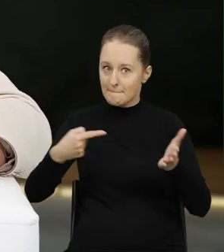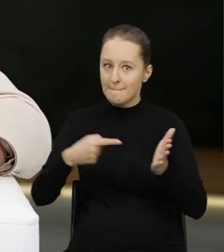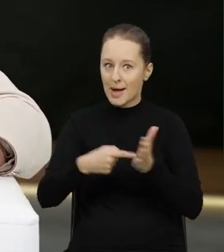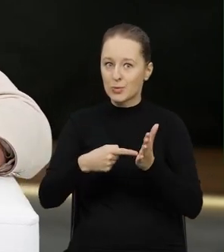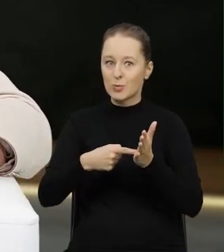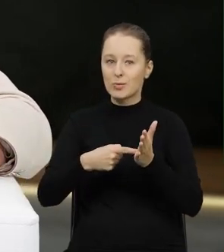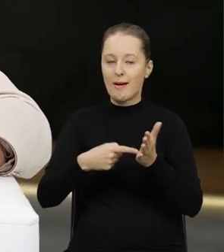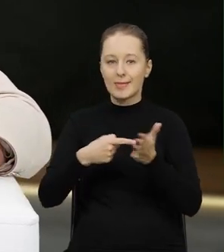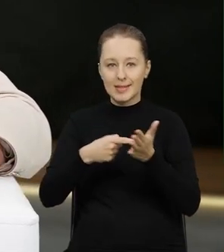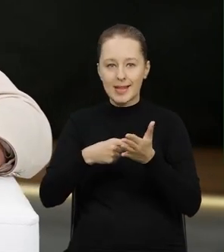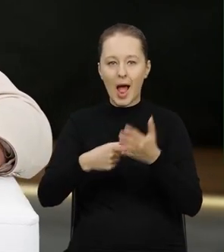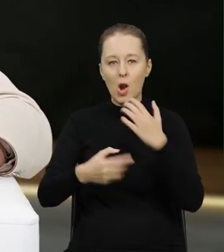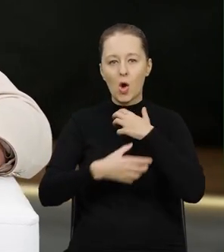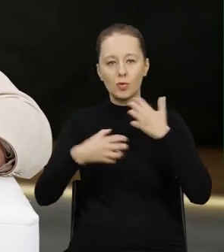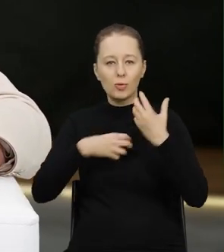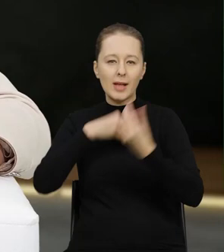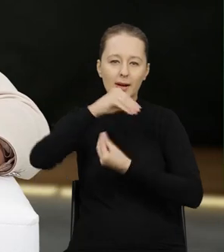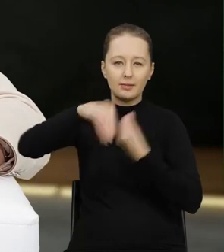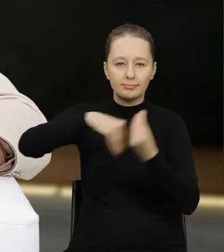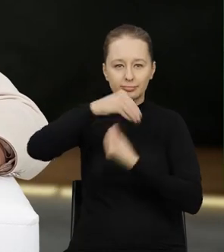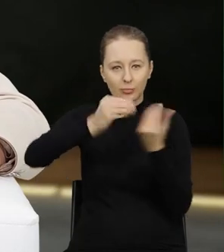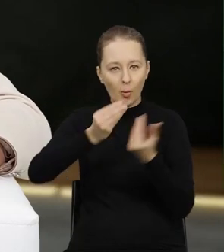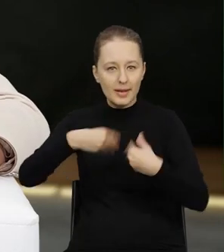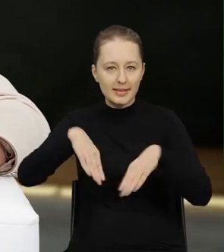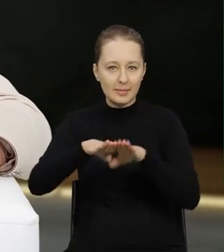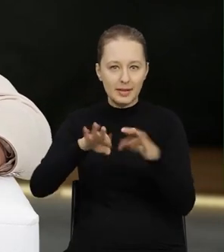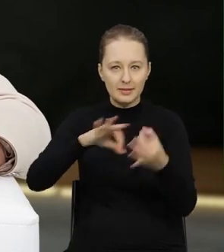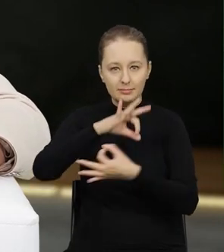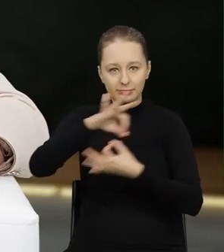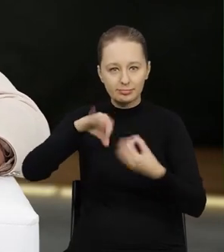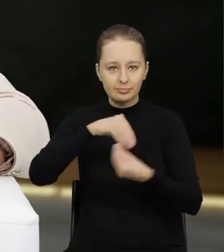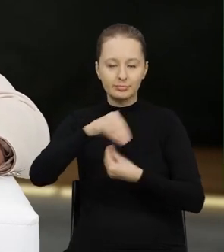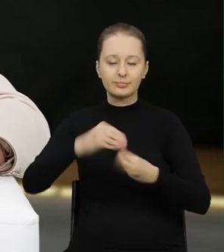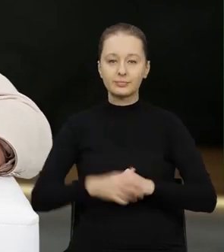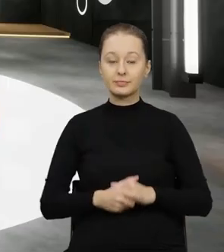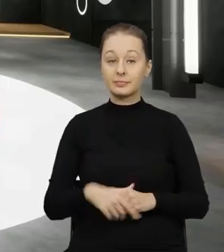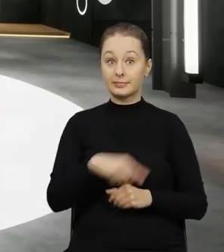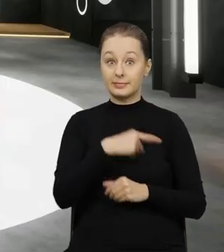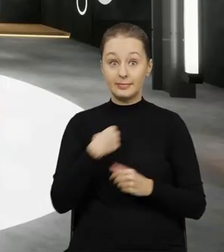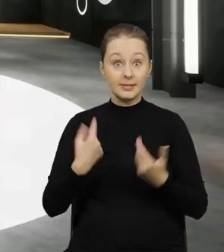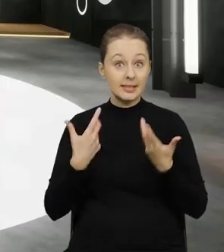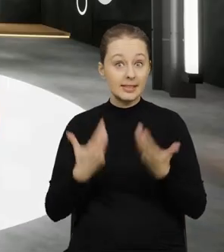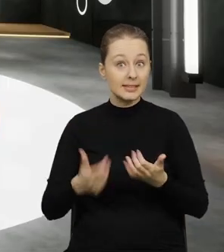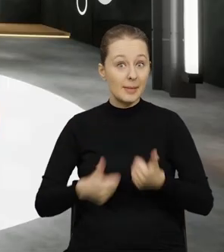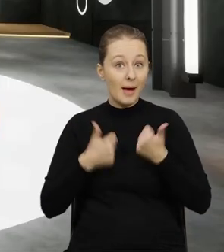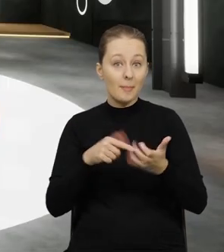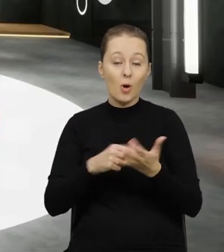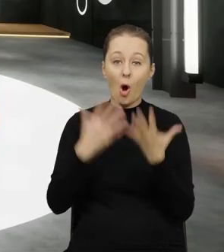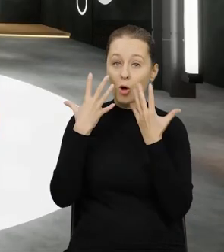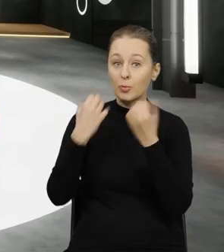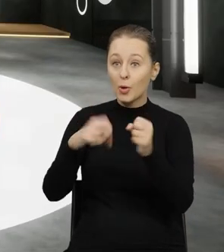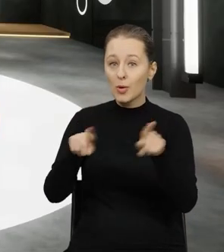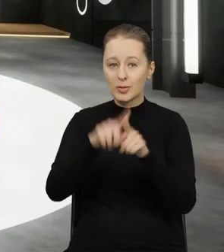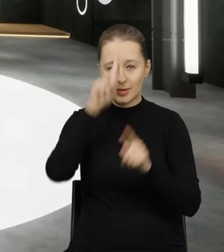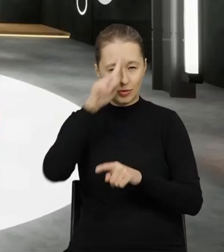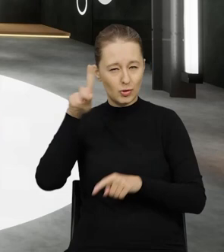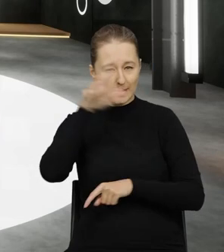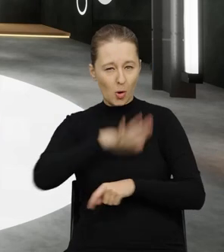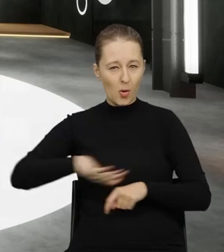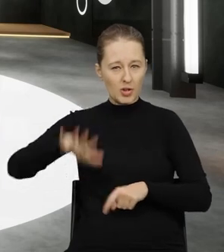się jak najbardziej w cele gospodarki o obiegu zamkniętym. Także my chciałybyśmy tutaj też, żeby odbiorcy i